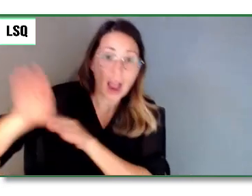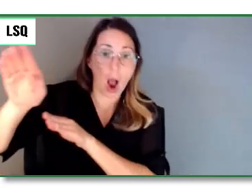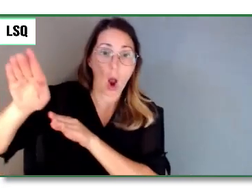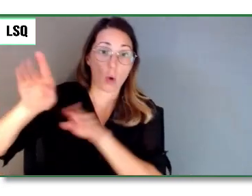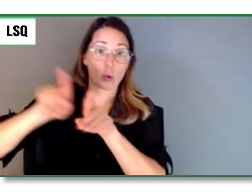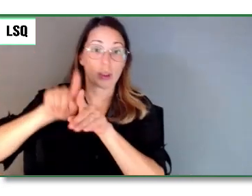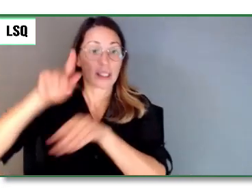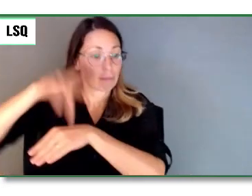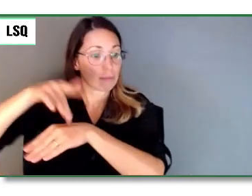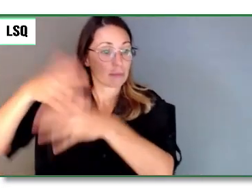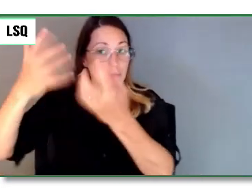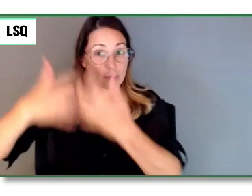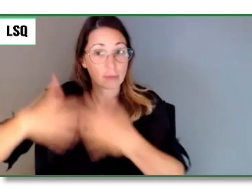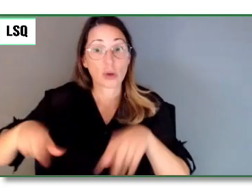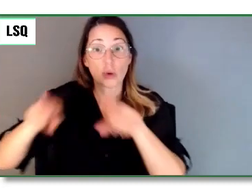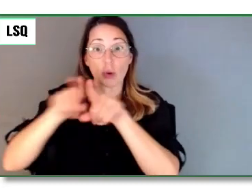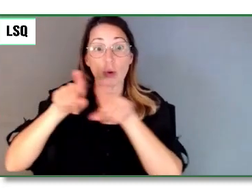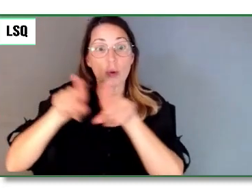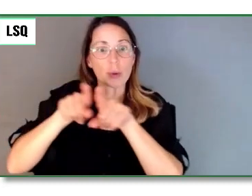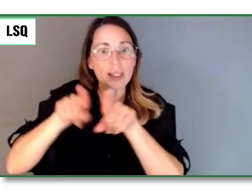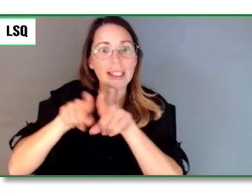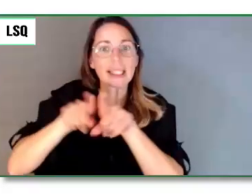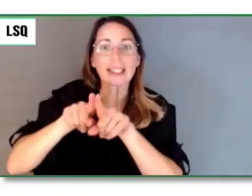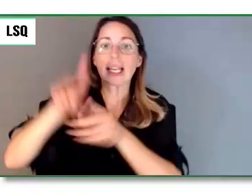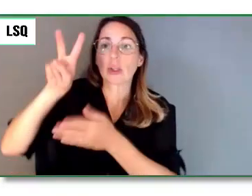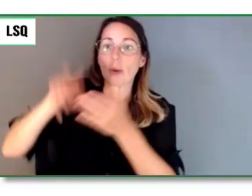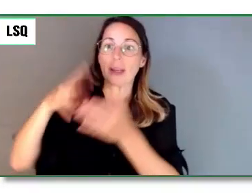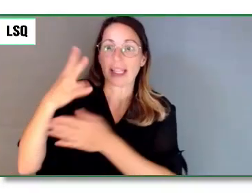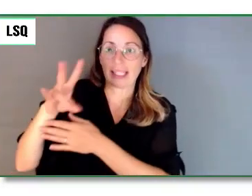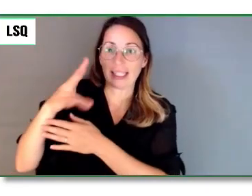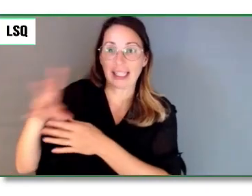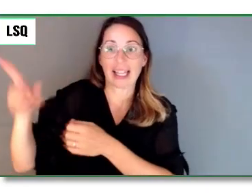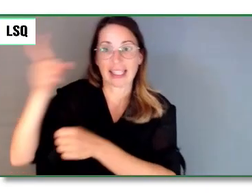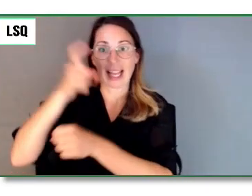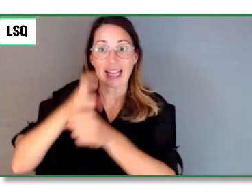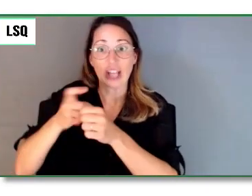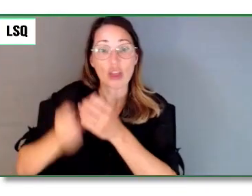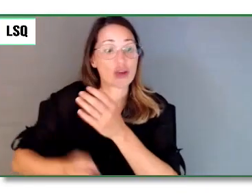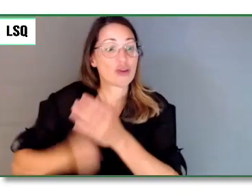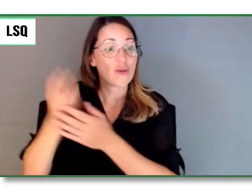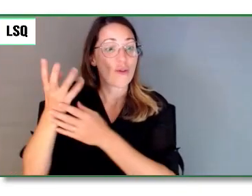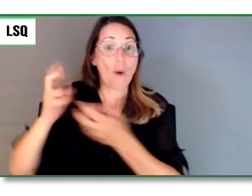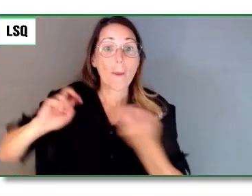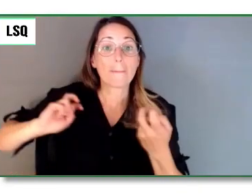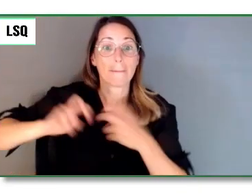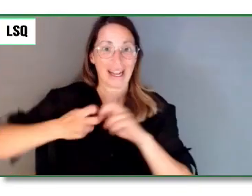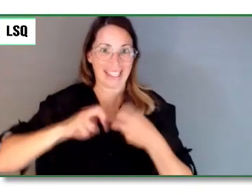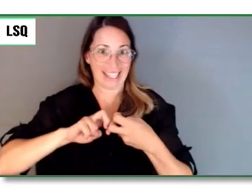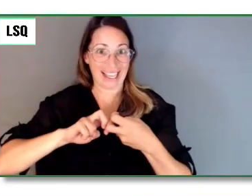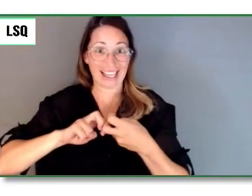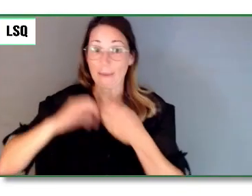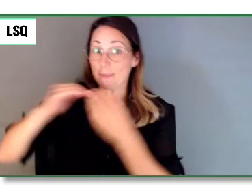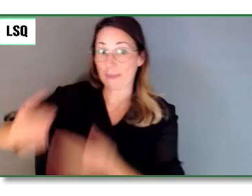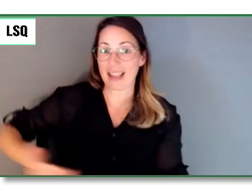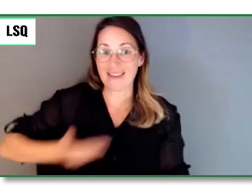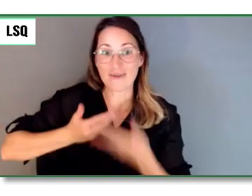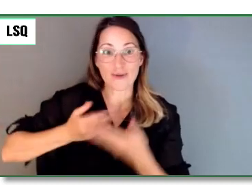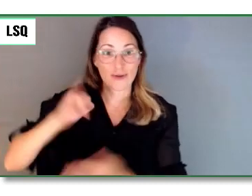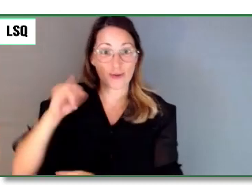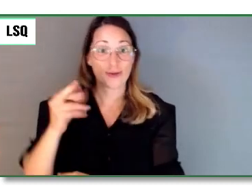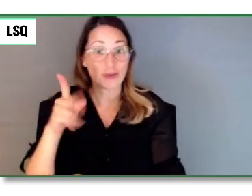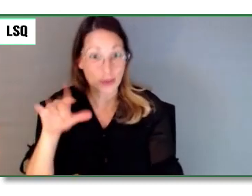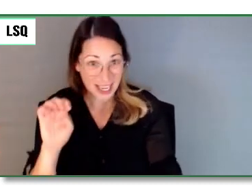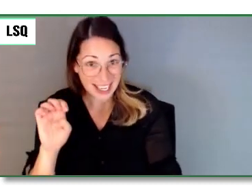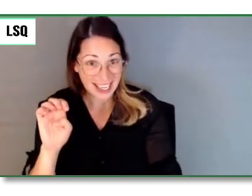Merci. Merci à tous et à toutes de vous joindre à nous aujourd'hui. Julie Williams de